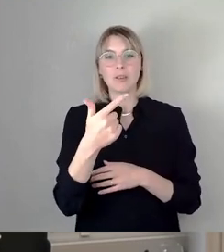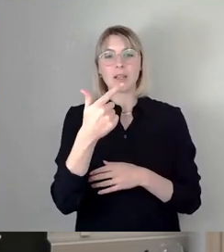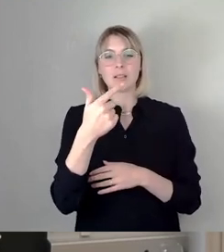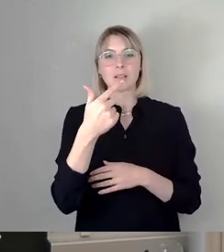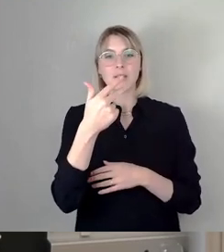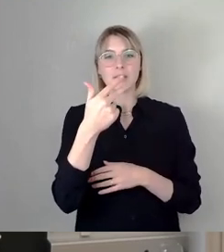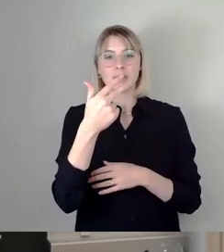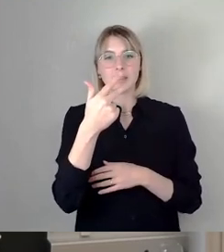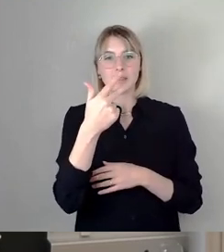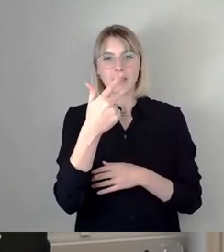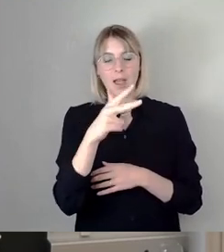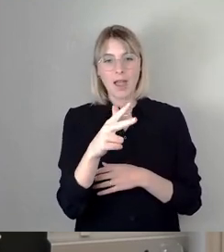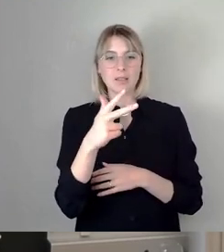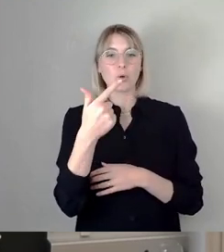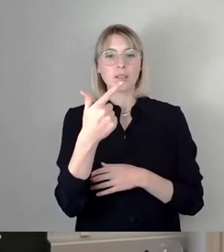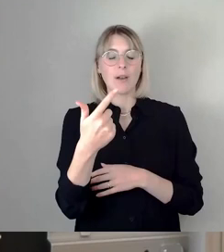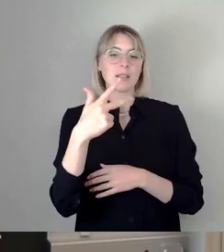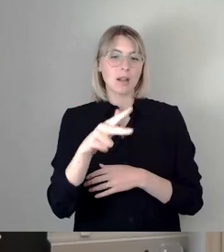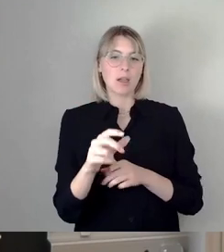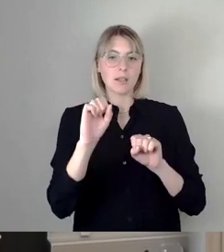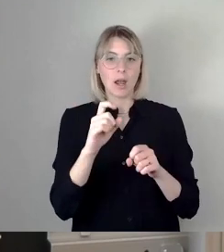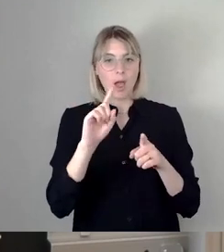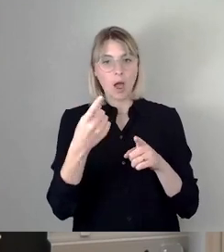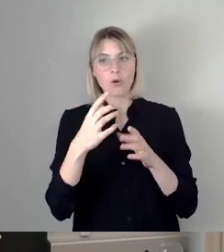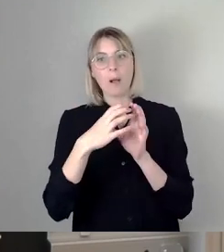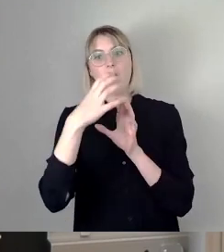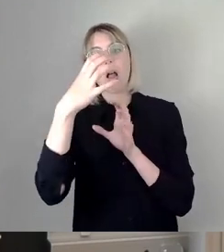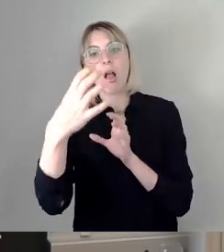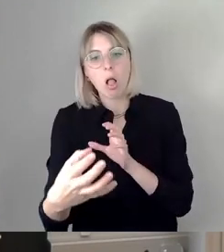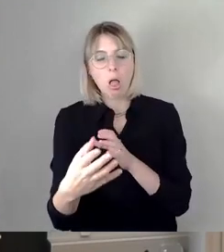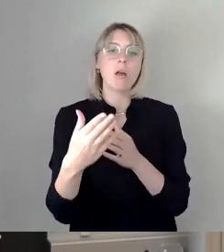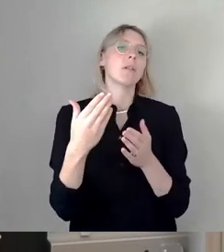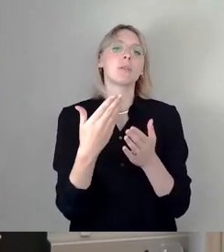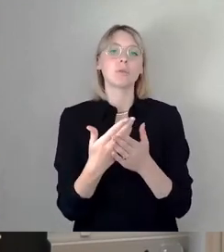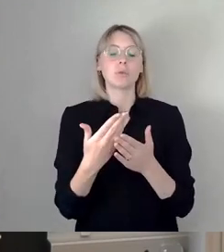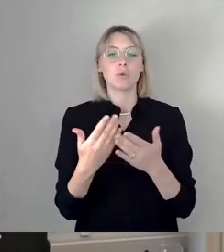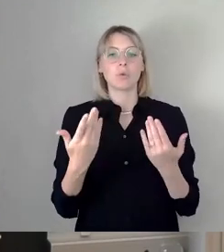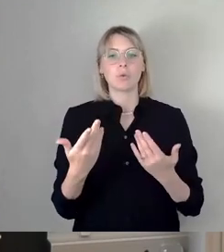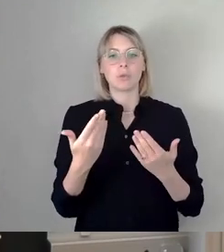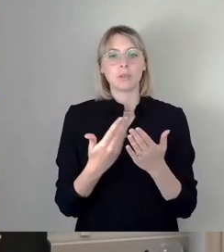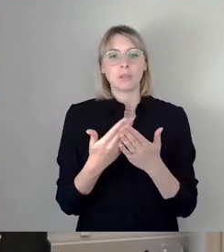ja auch noch kippen. Also nennen wir es lieber Campuslinie. Das bleibt ewig, solange es die TU gibt. Die gibt es hoffentlich noch bis 2050, 20100. Haben wir Zeit.